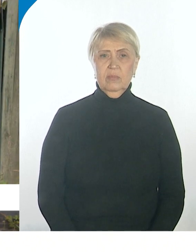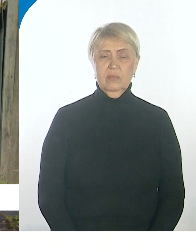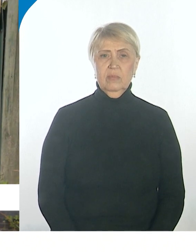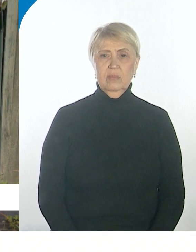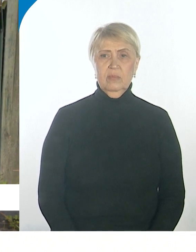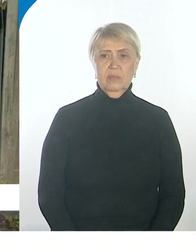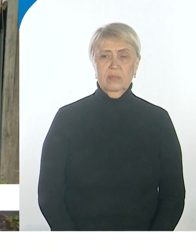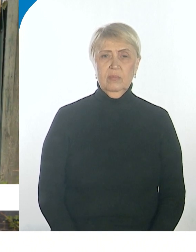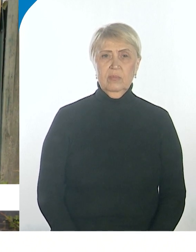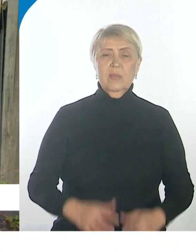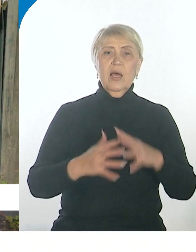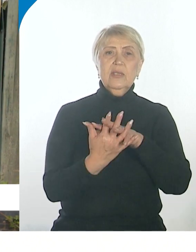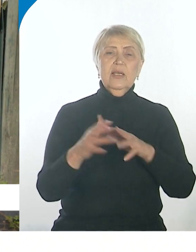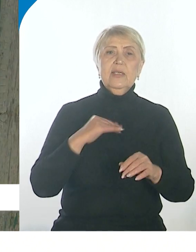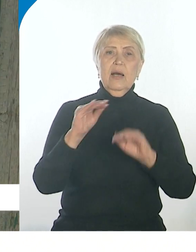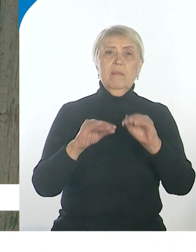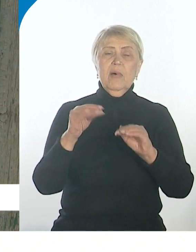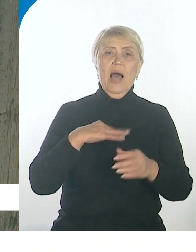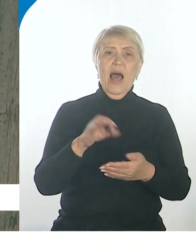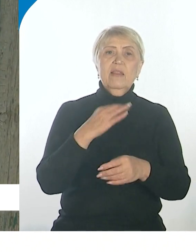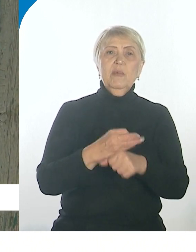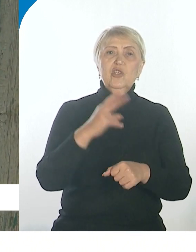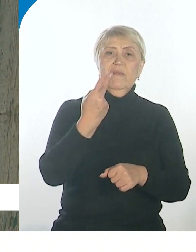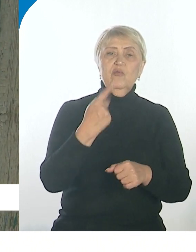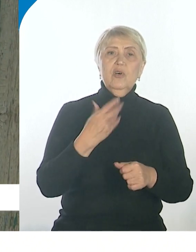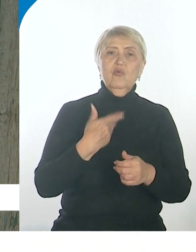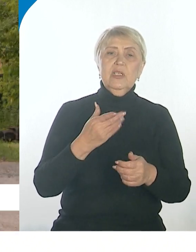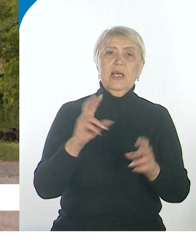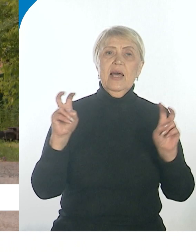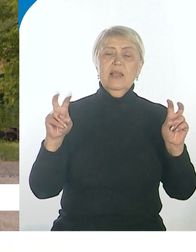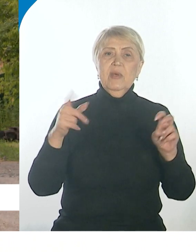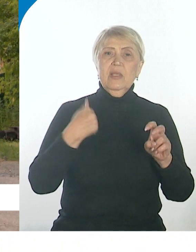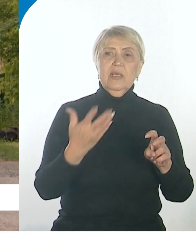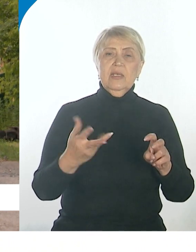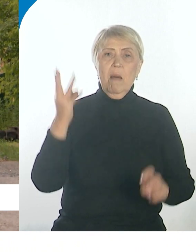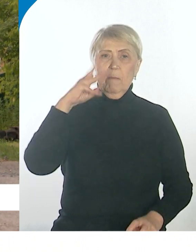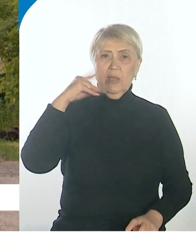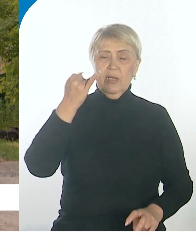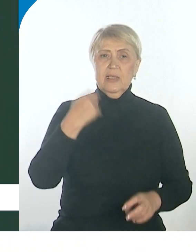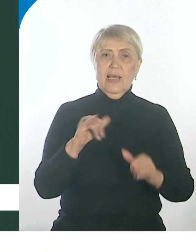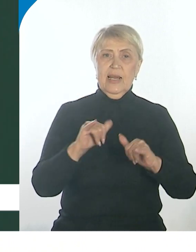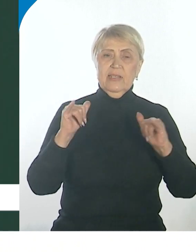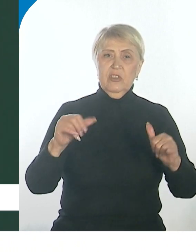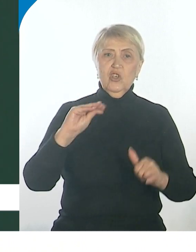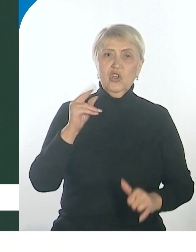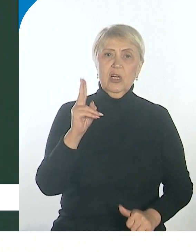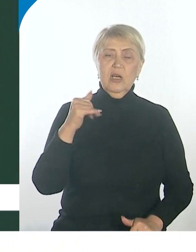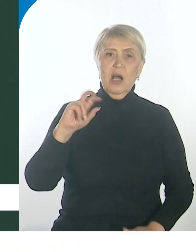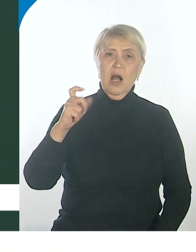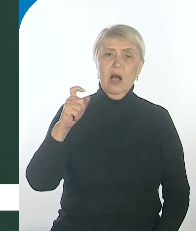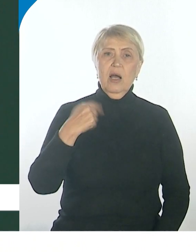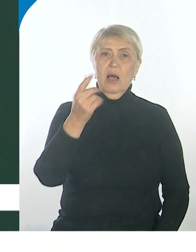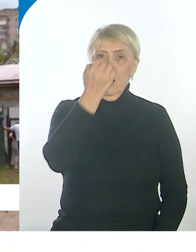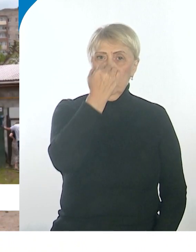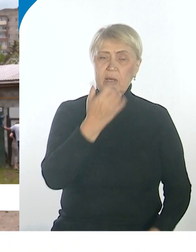Мичуринское сельское поселение отмечено в двух номинациях. Модернизация городского хозяйства и развитие ЖКХ. Благодаря своим проектам